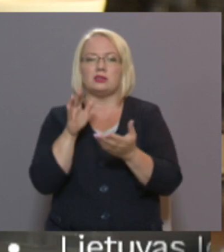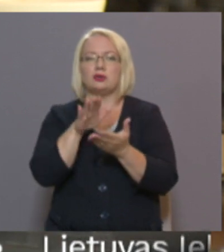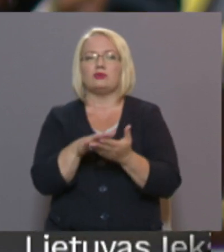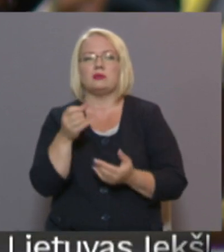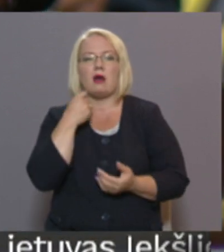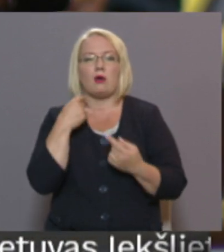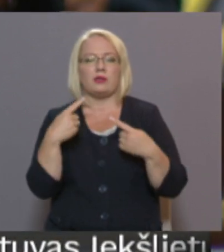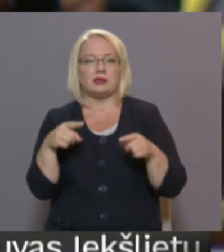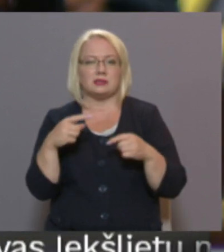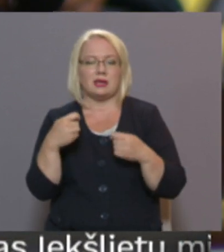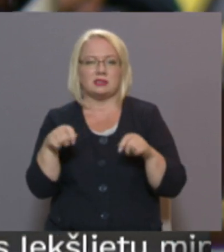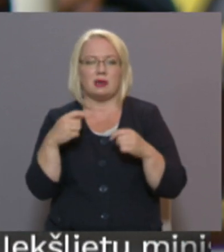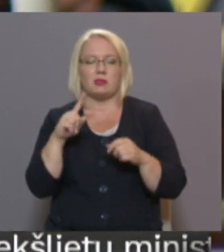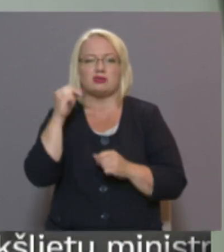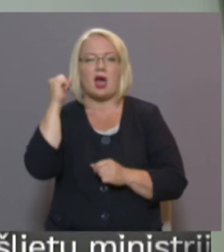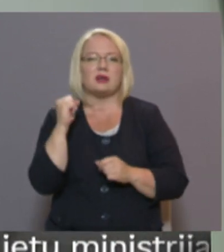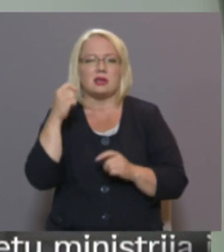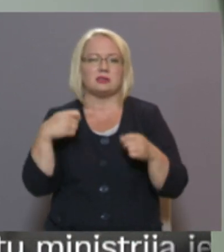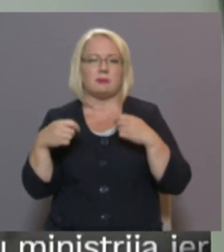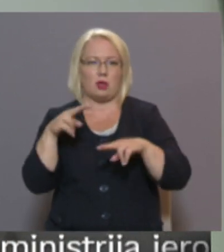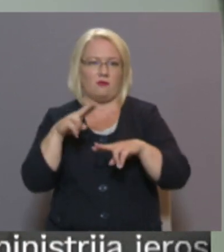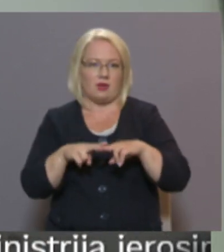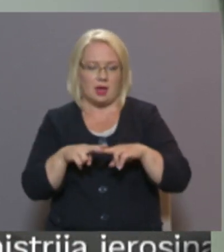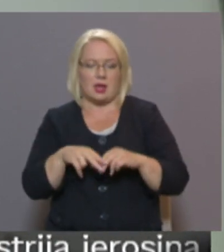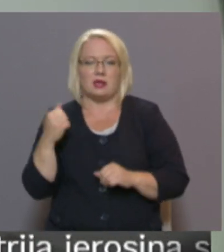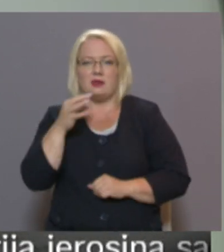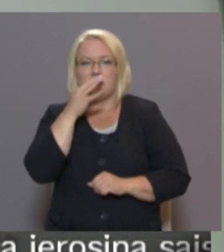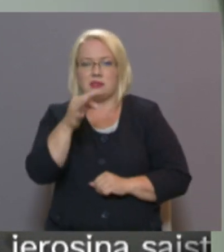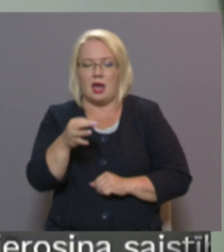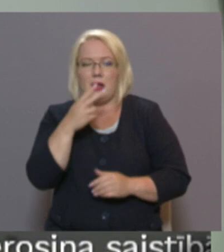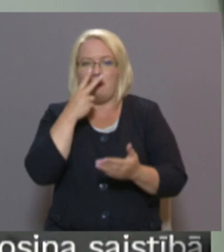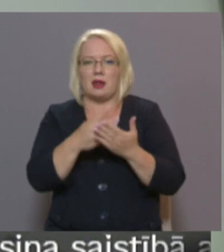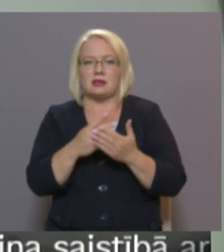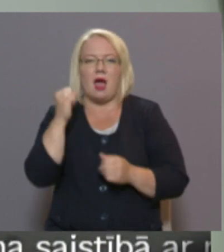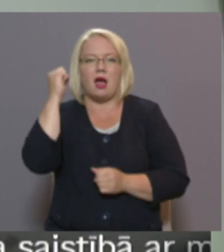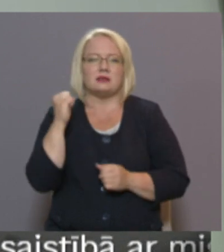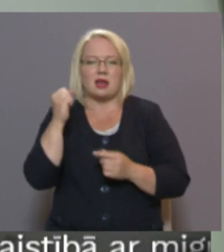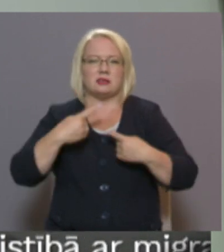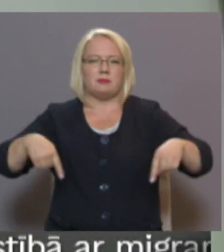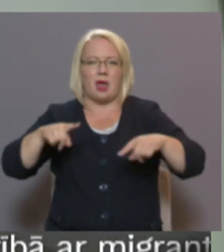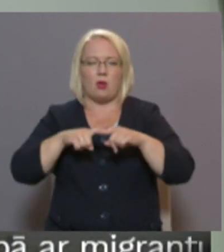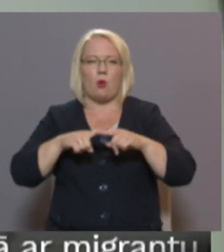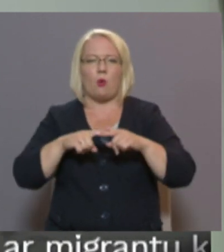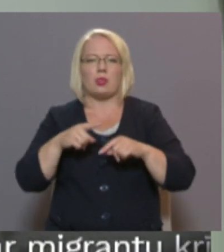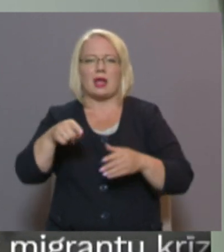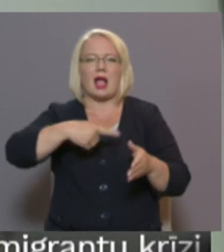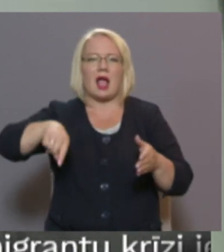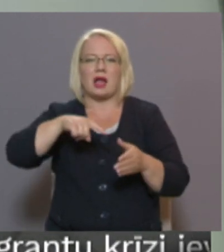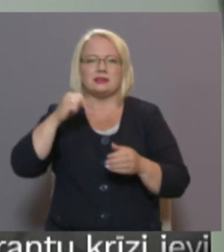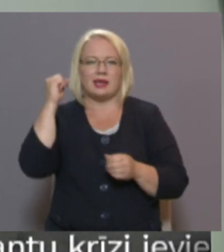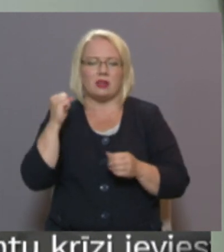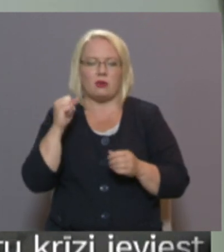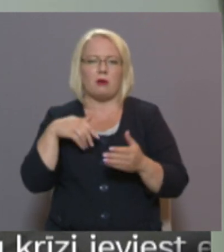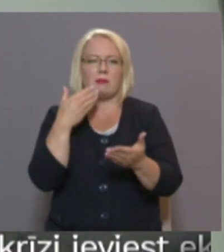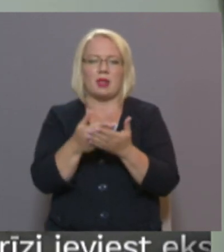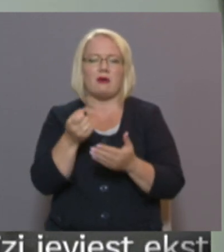tirdzniecību azartspēļu vietās. Paredzēts aizliegt azartspēļu zālēs un, ka zīno, piedāvāt šos alkoholsko